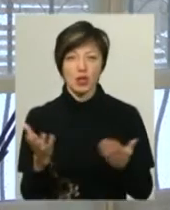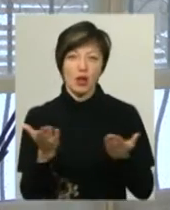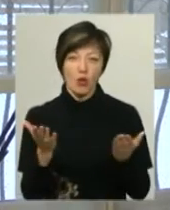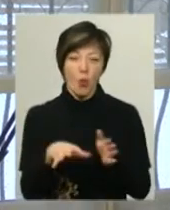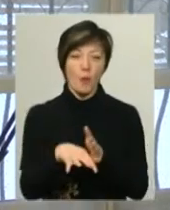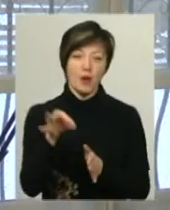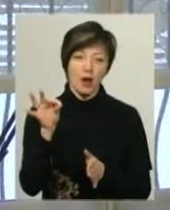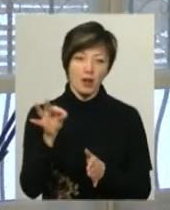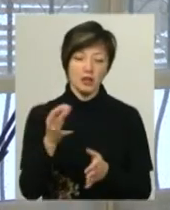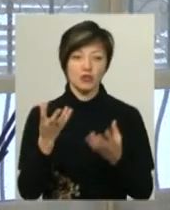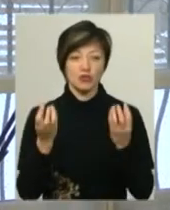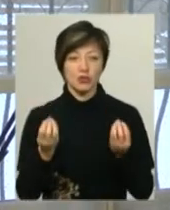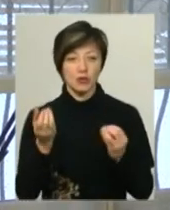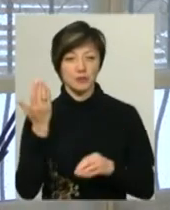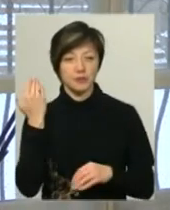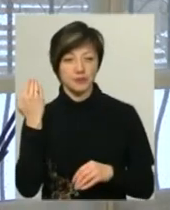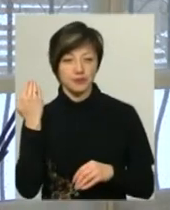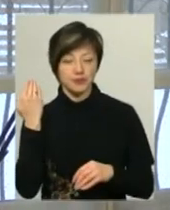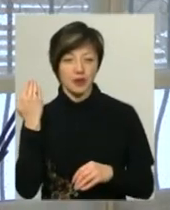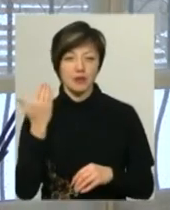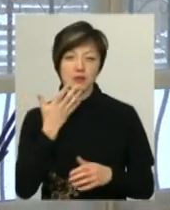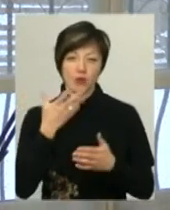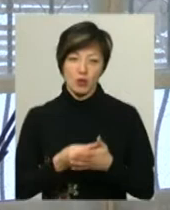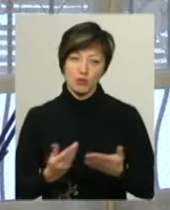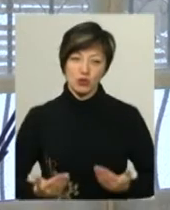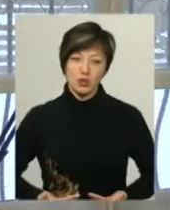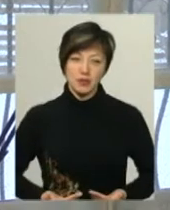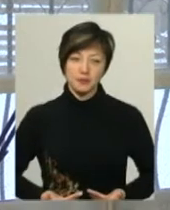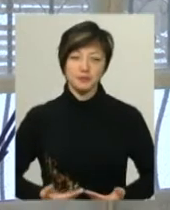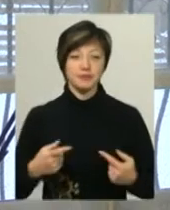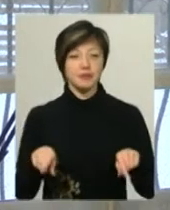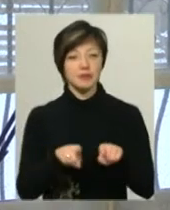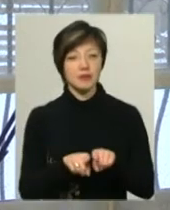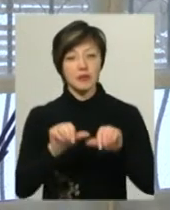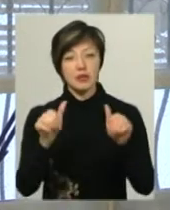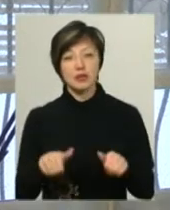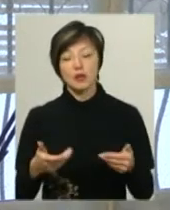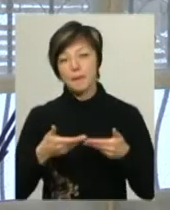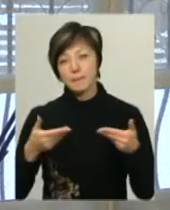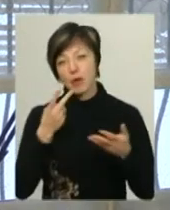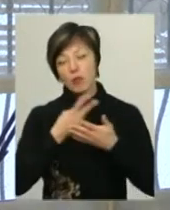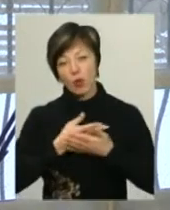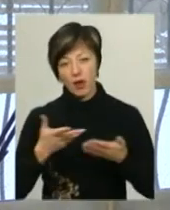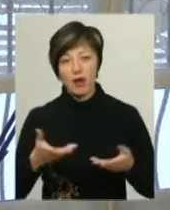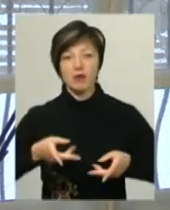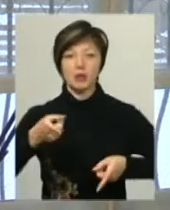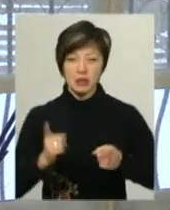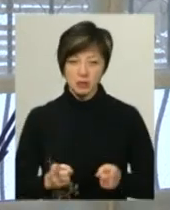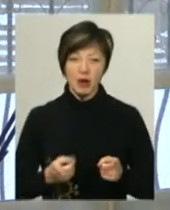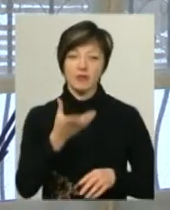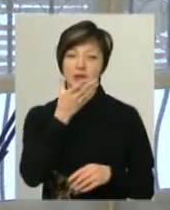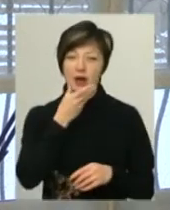обрала ще давно у своєму житті. Таким чином ми приявимо насправді